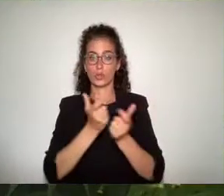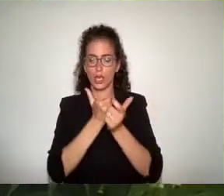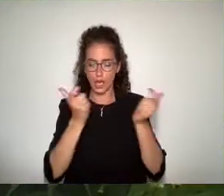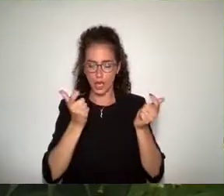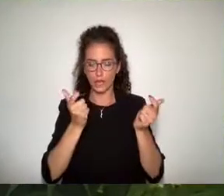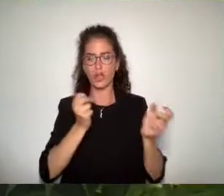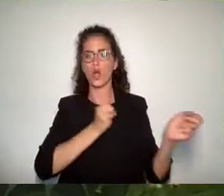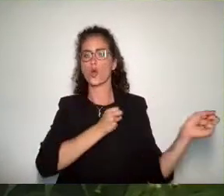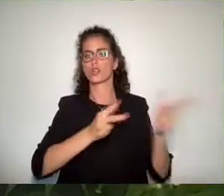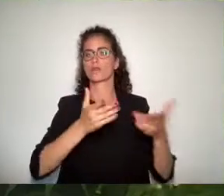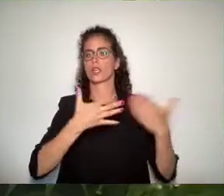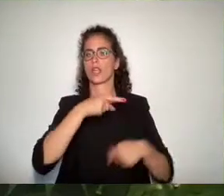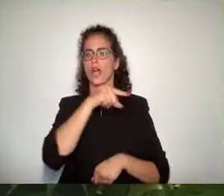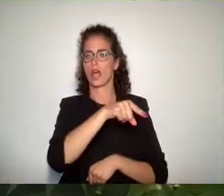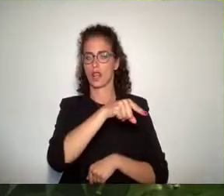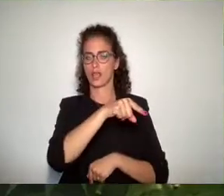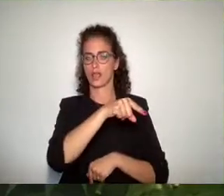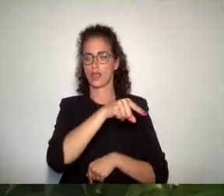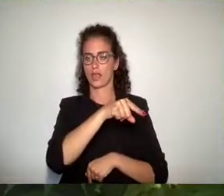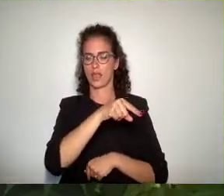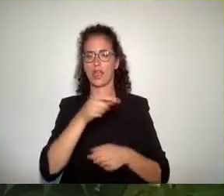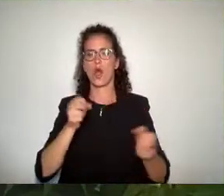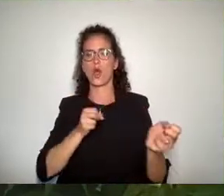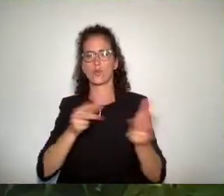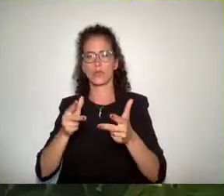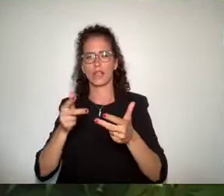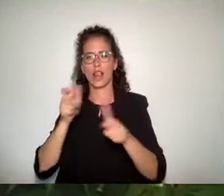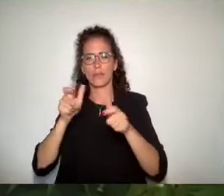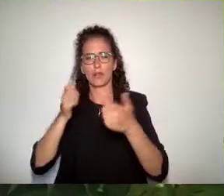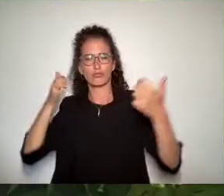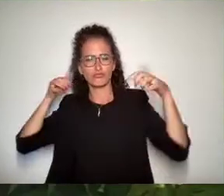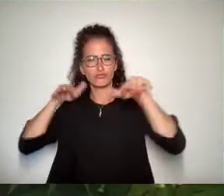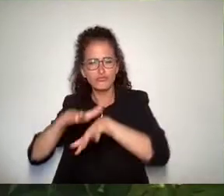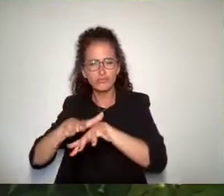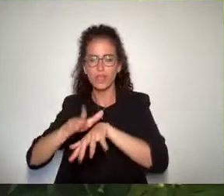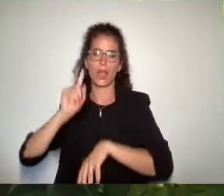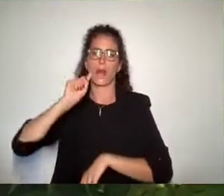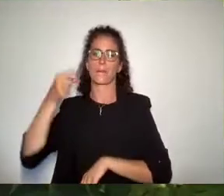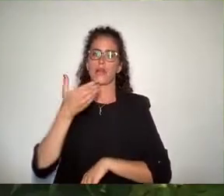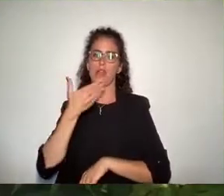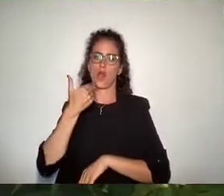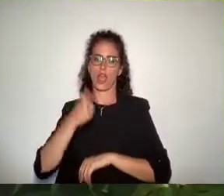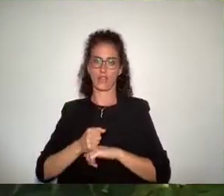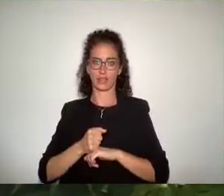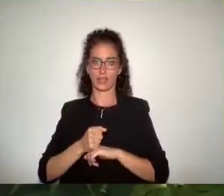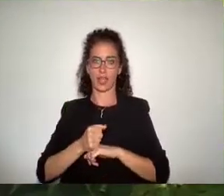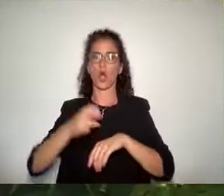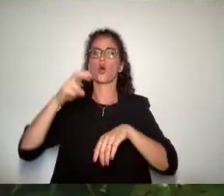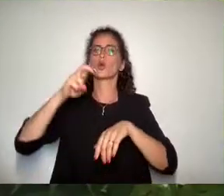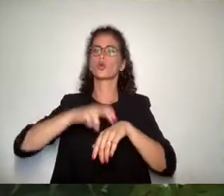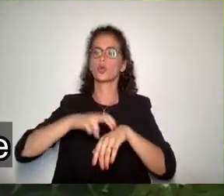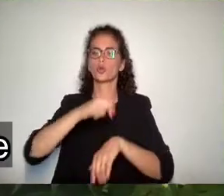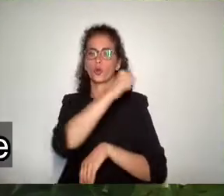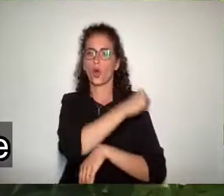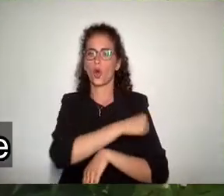soccorso sono da usare responsabilmente perché è nell'interesse di tutti non affollarli inutilmente, lasciando che gli